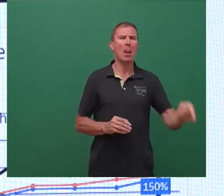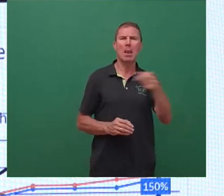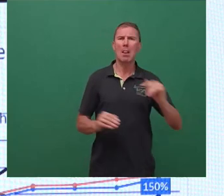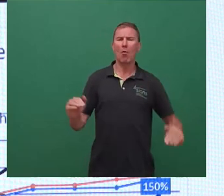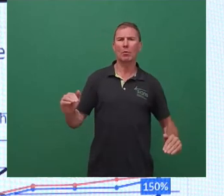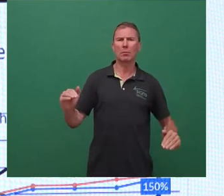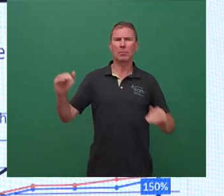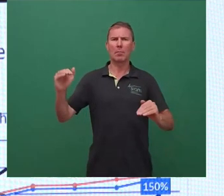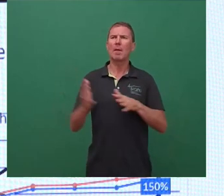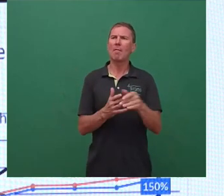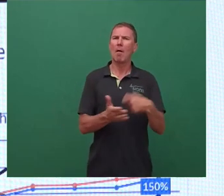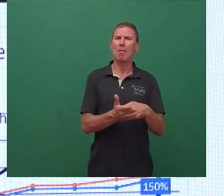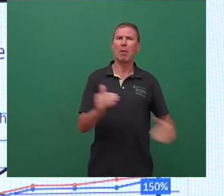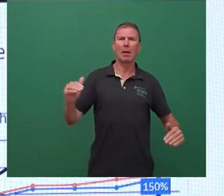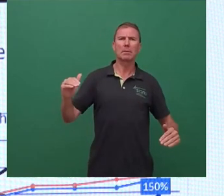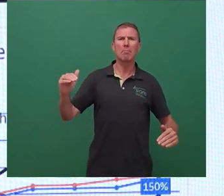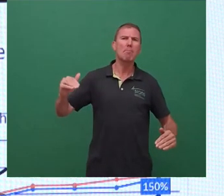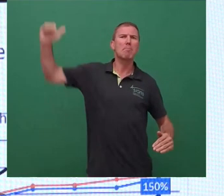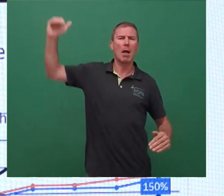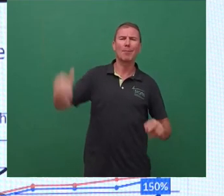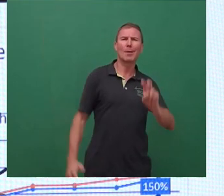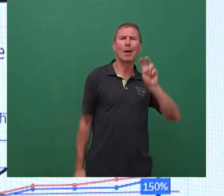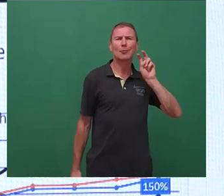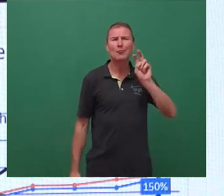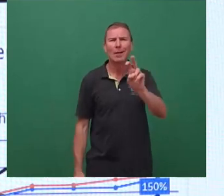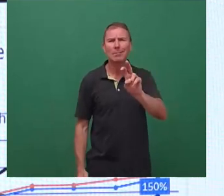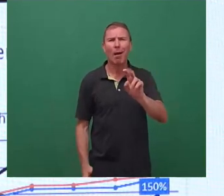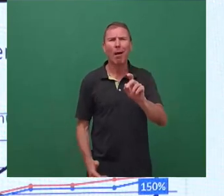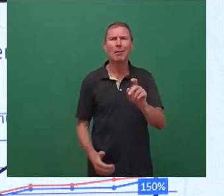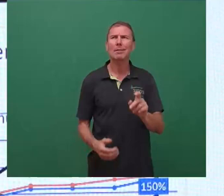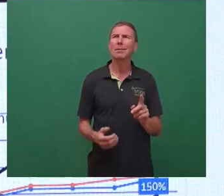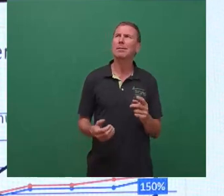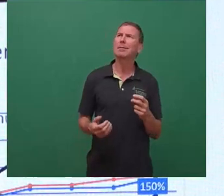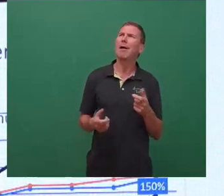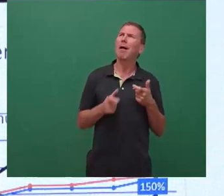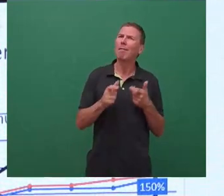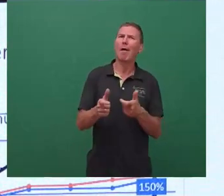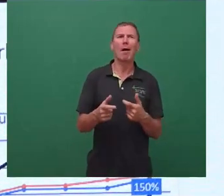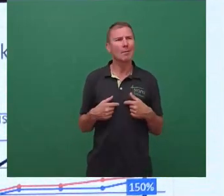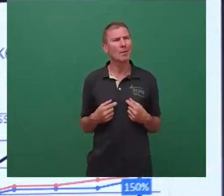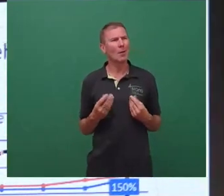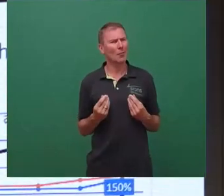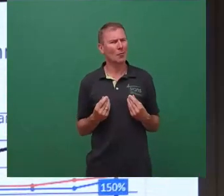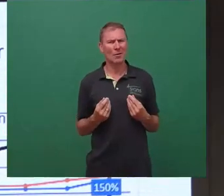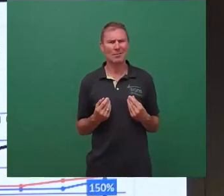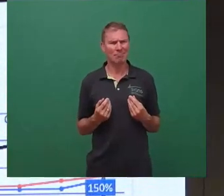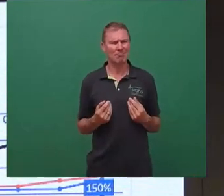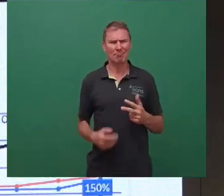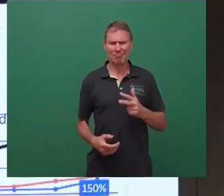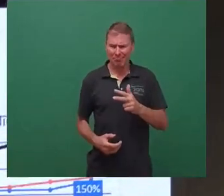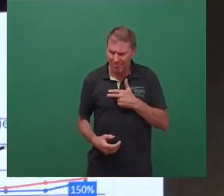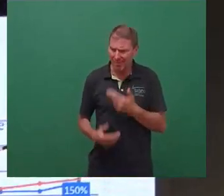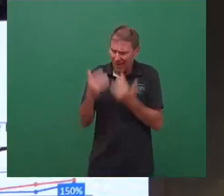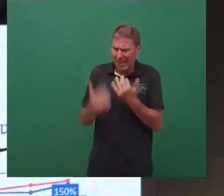Verbraucherpreise. Straßenbahnfahren ist also nicht nur gefühlt, nicht nur absolut, sondern auch im